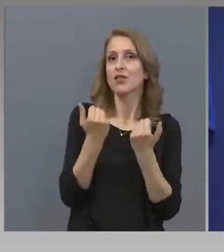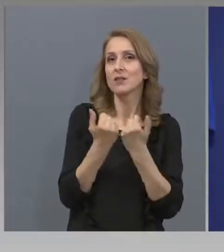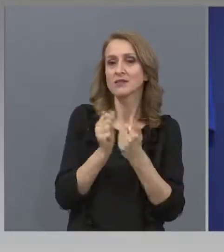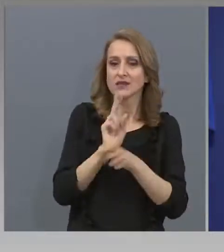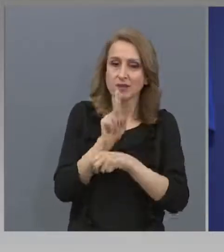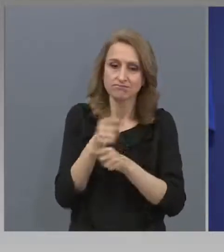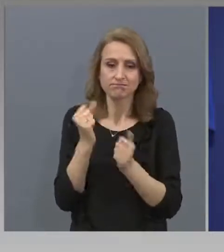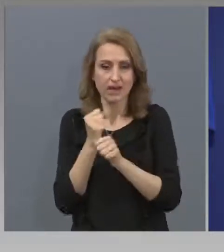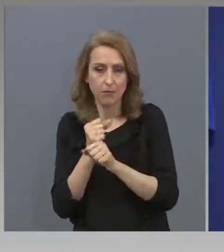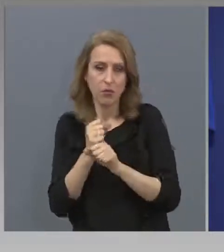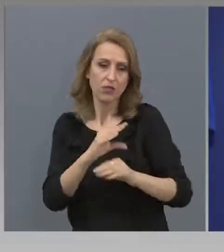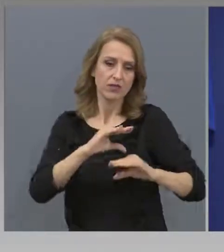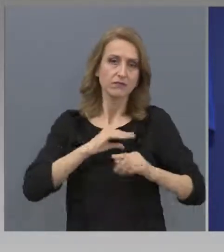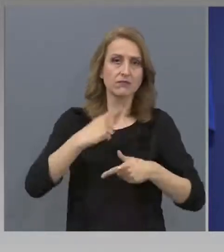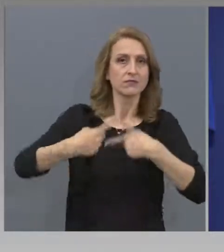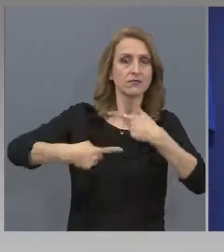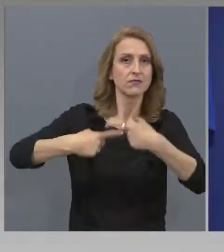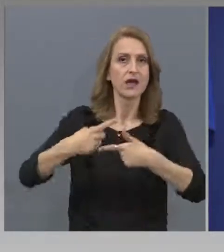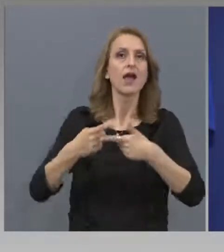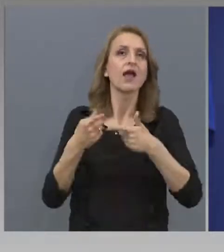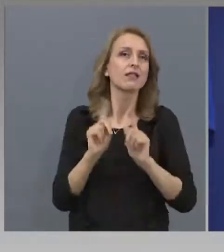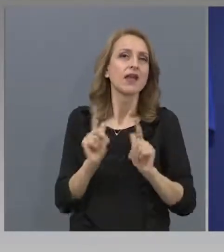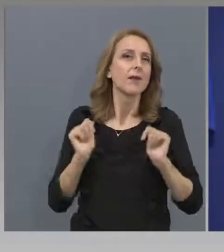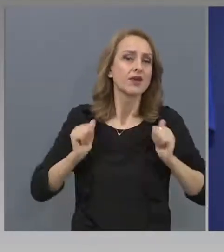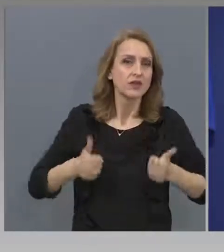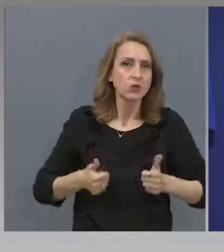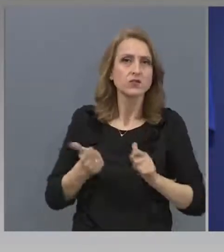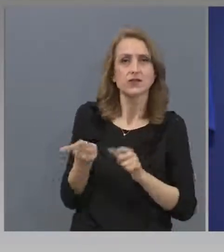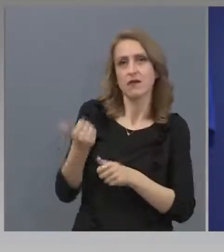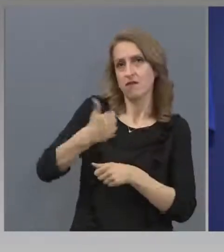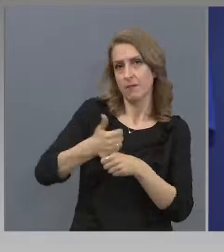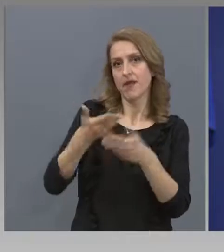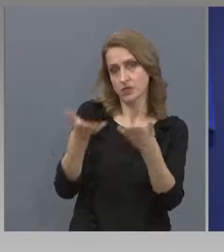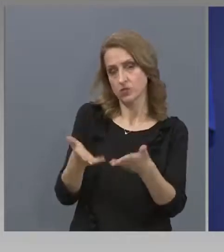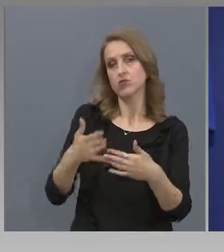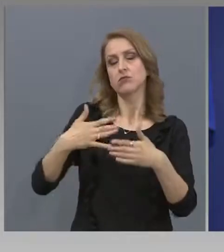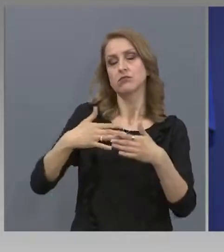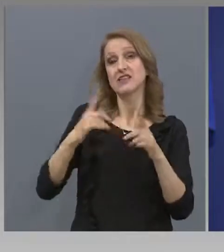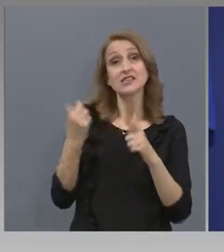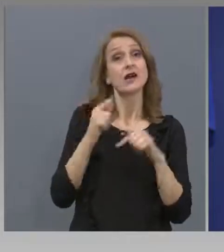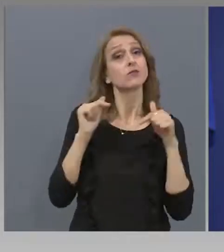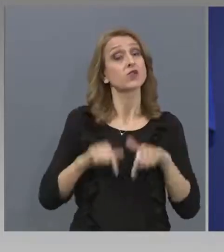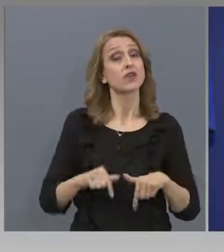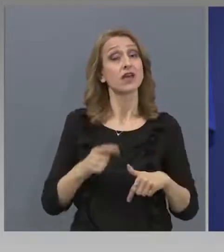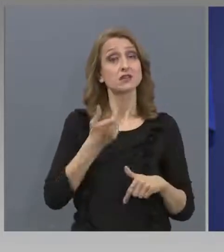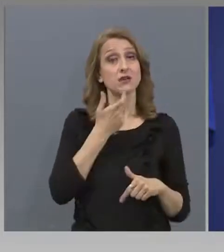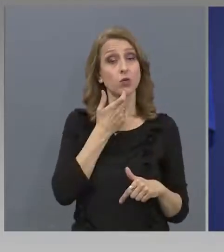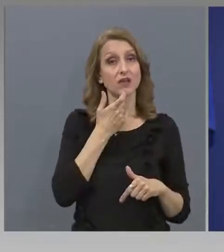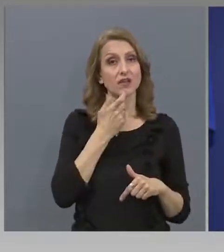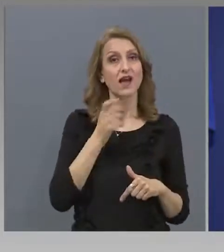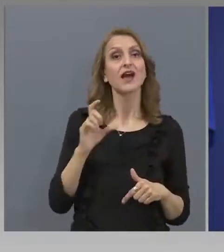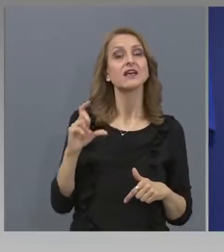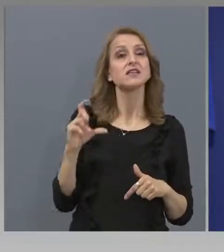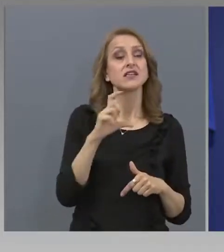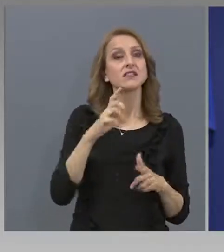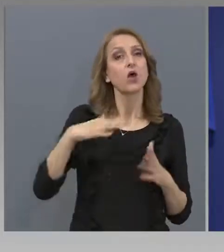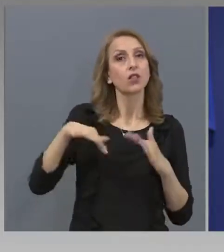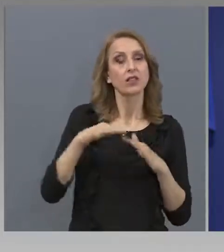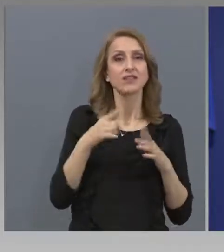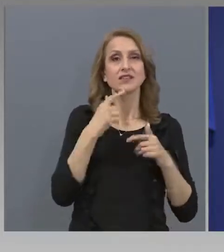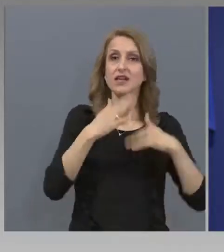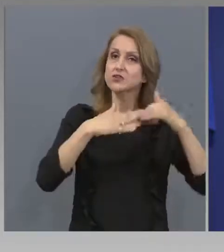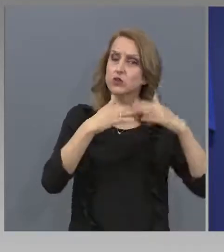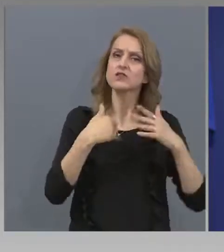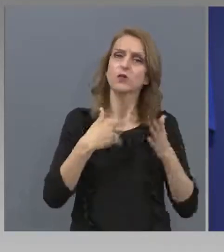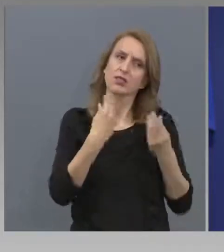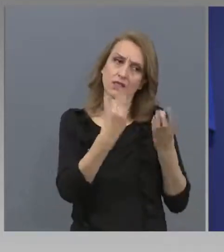економическа трудова дейност. Така че за тази година, само за 20-та година, сезона за строителството по националните курорти ще бъде удължен до